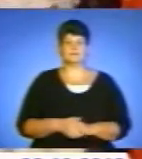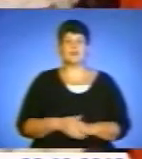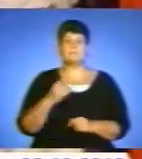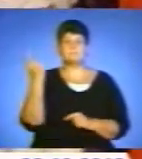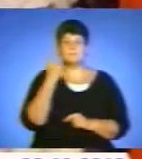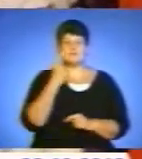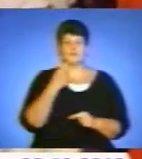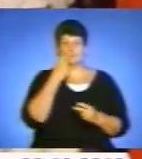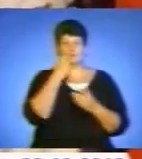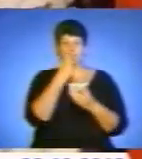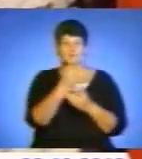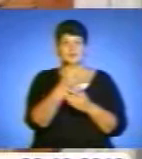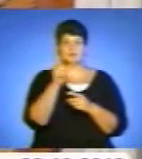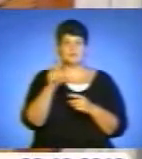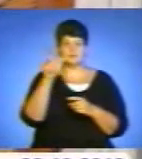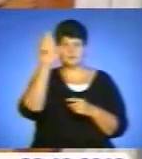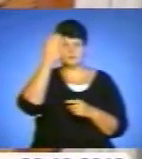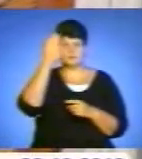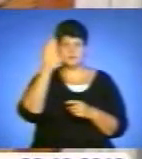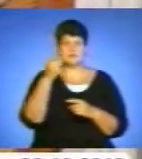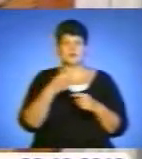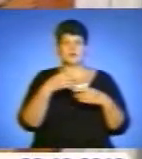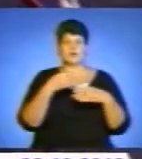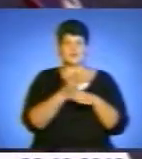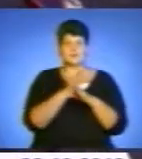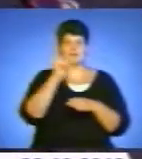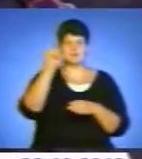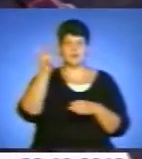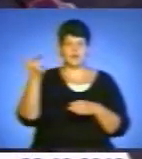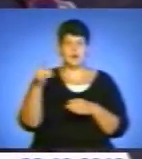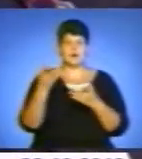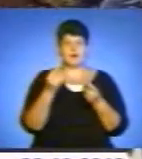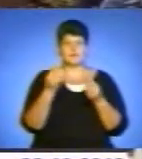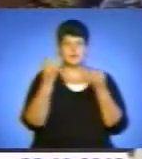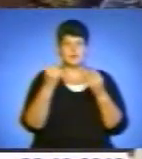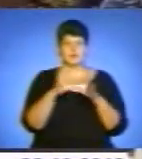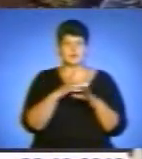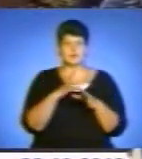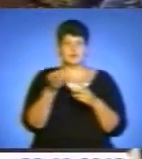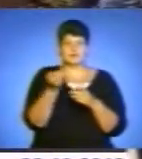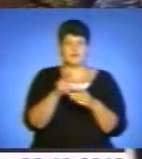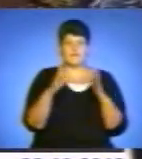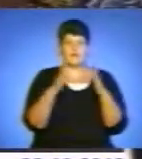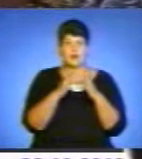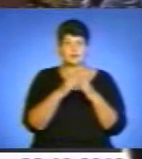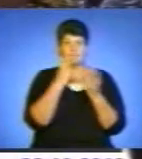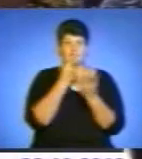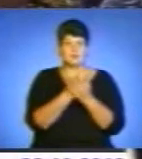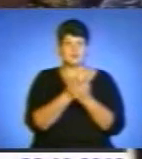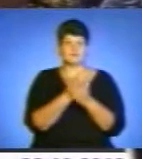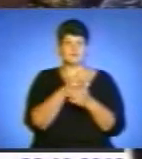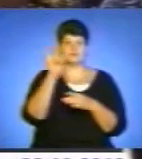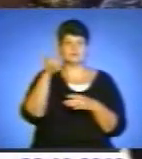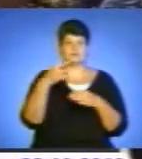Перше, що кинулося у вічі Чолуйкові, це розбите вікно, а рами ще двох були пошкоджені. Зайшов в хату, побачив, що вікно вибито і були вкрадені